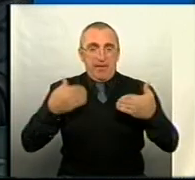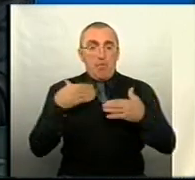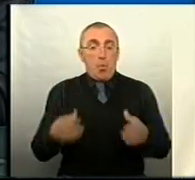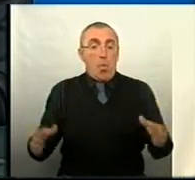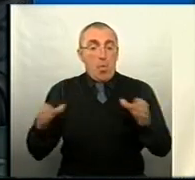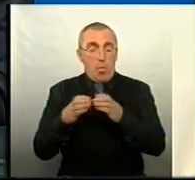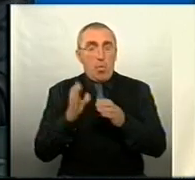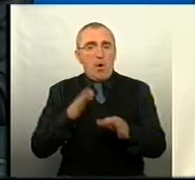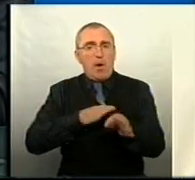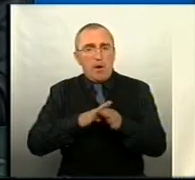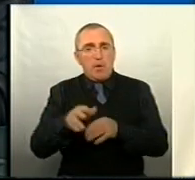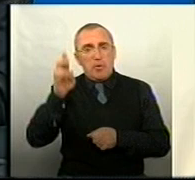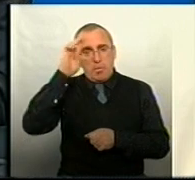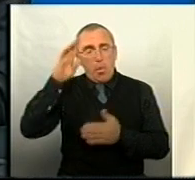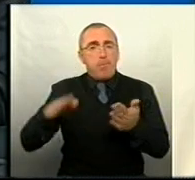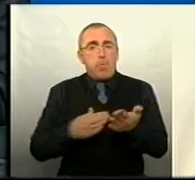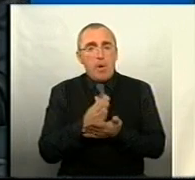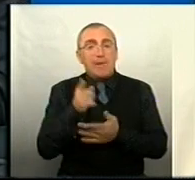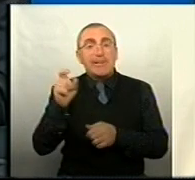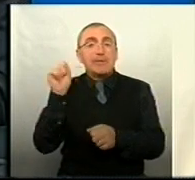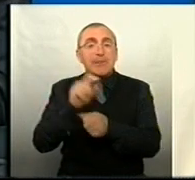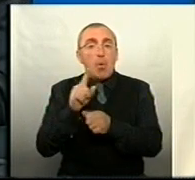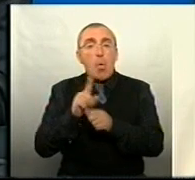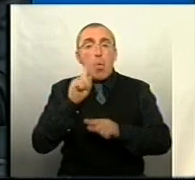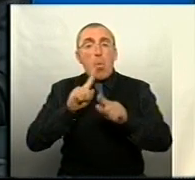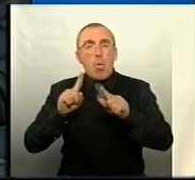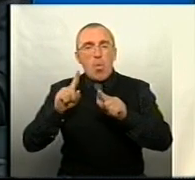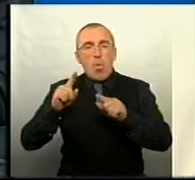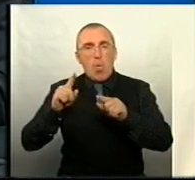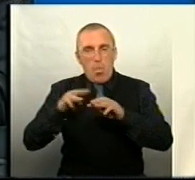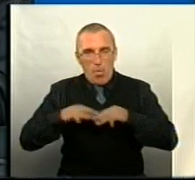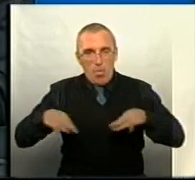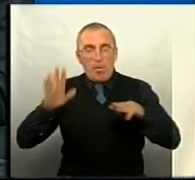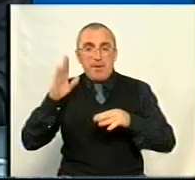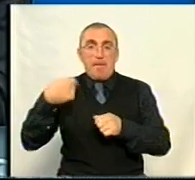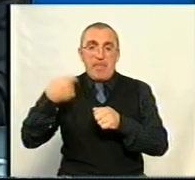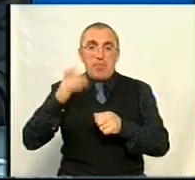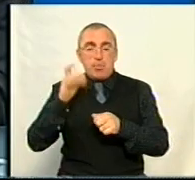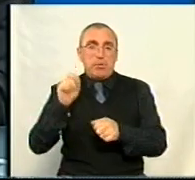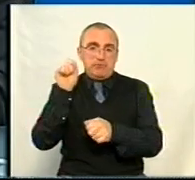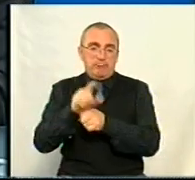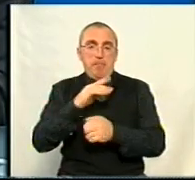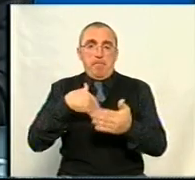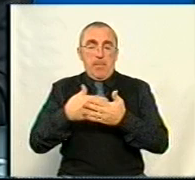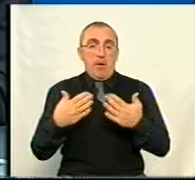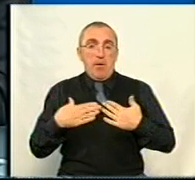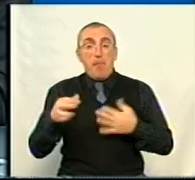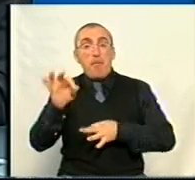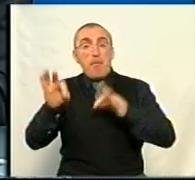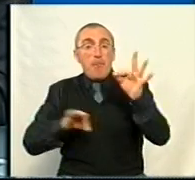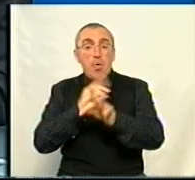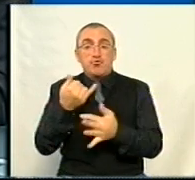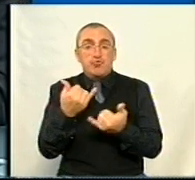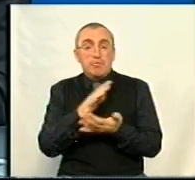командою реалізовувати державну політику та ті завдання уряду та президента, які будуть ставитись переді мною. Стосовно тих проєктів, які